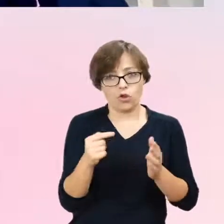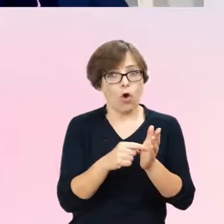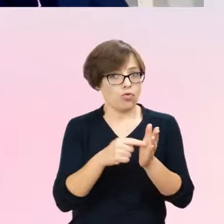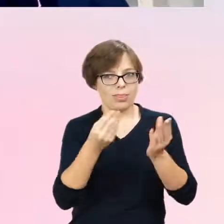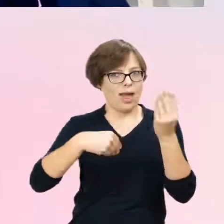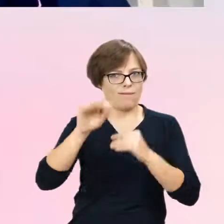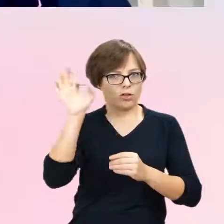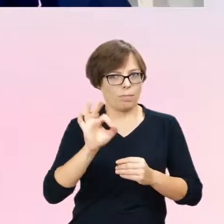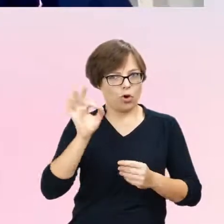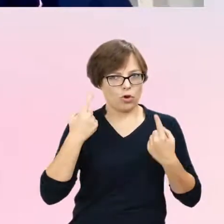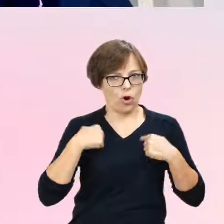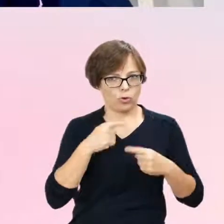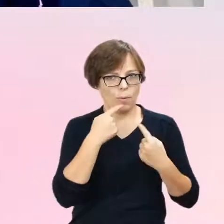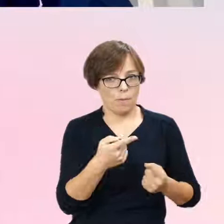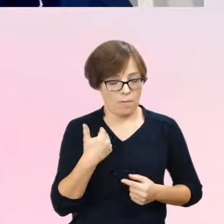badanych.